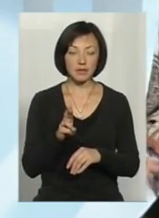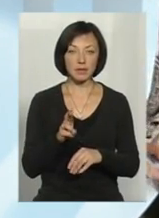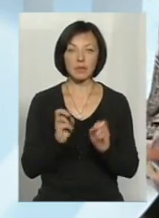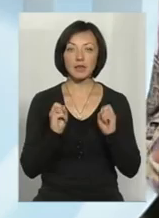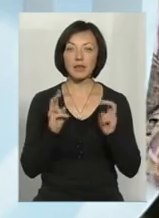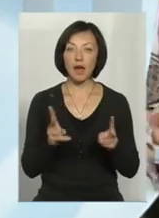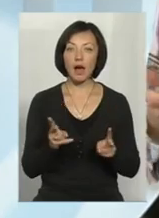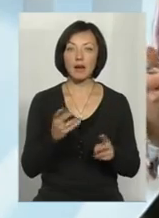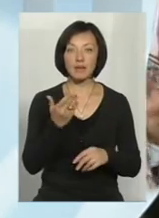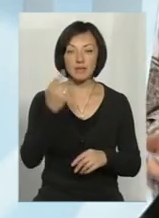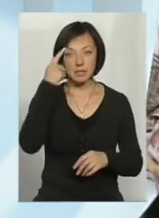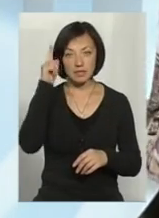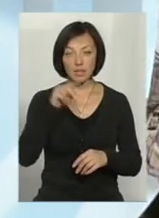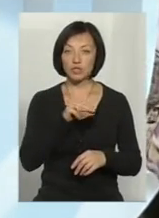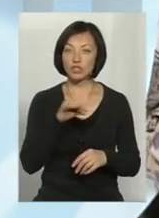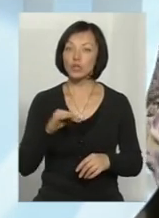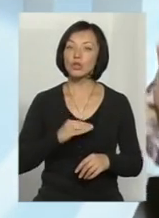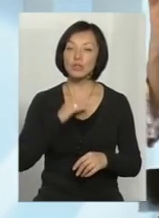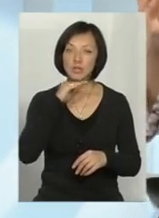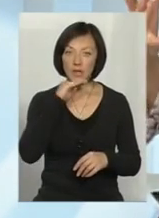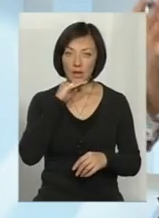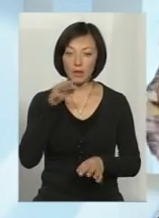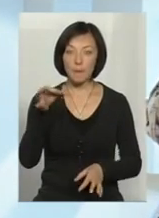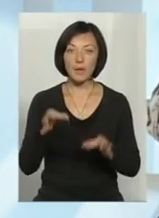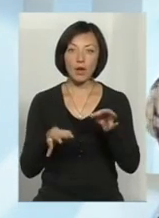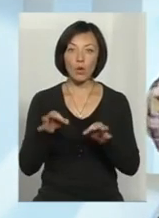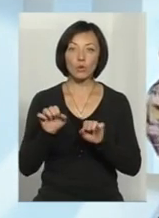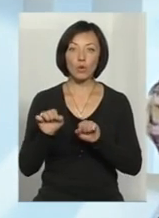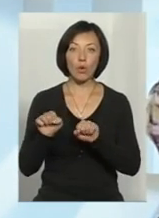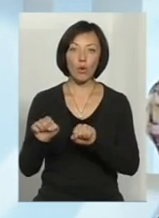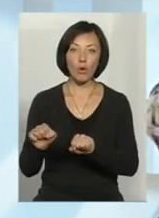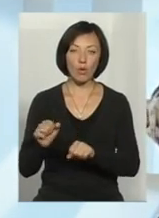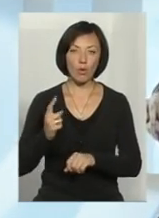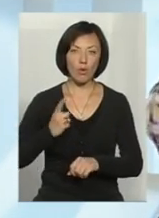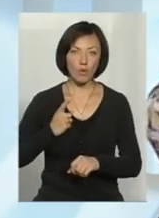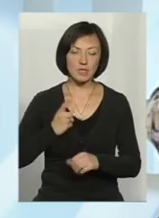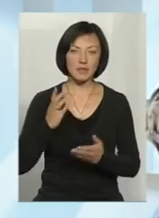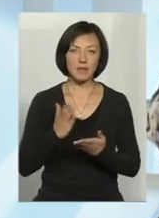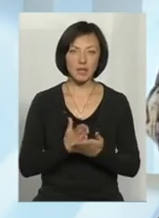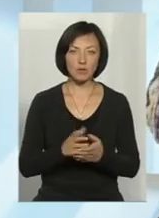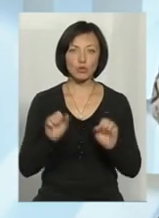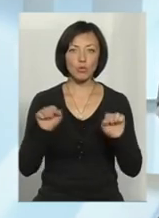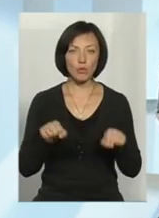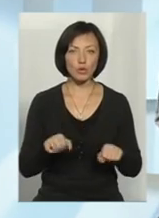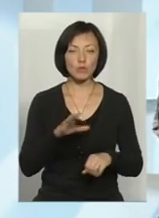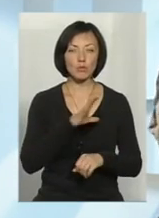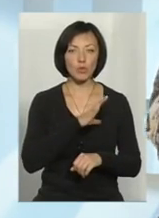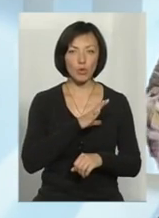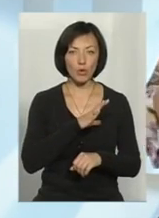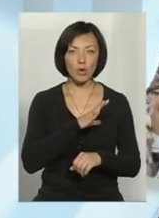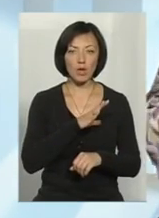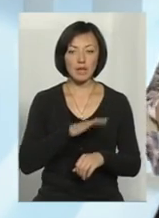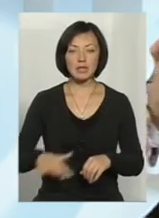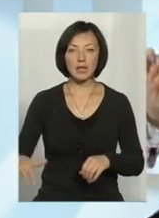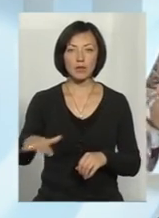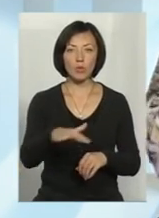наскільки вам відомо, чи достатньо у тих природоохоронців є, щоб можна було за тими